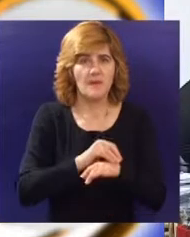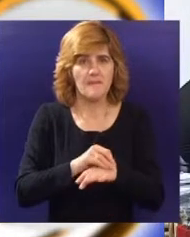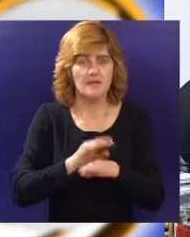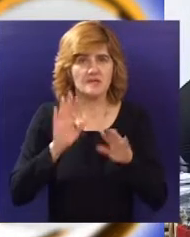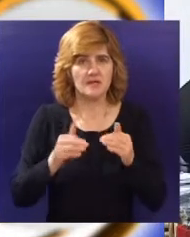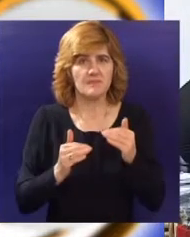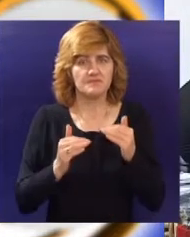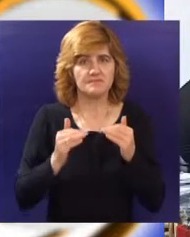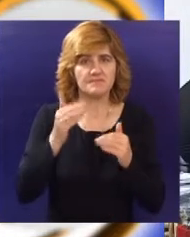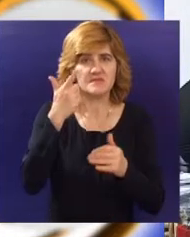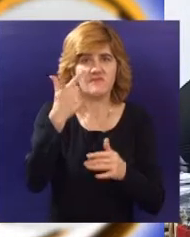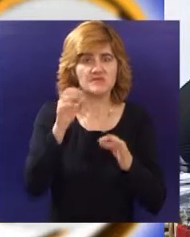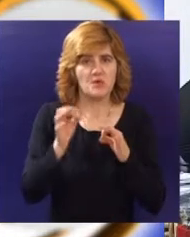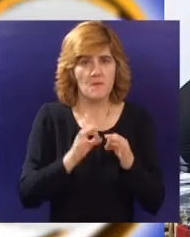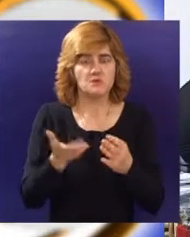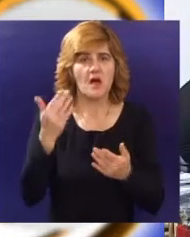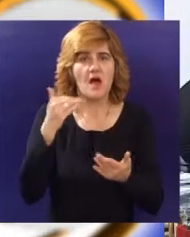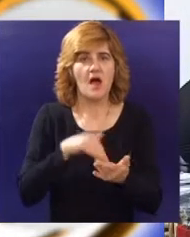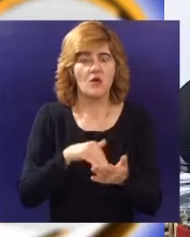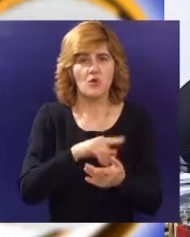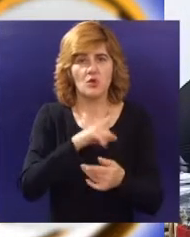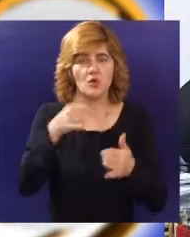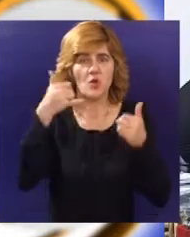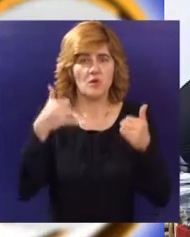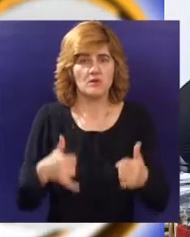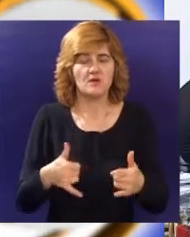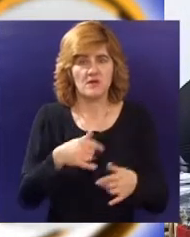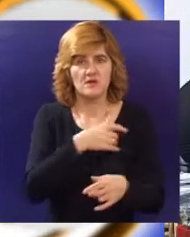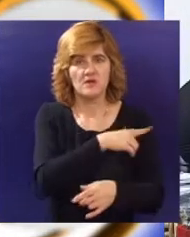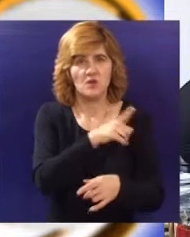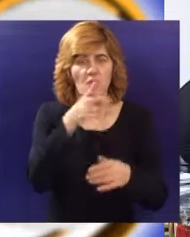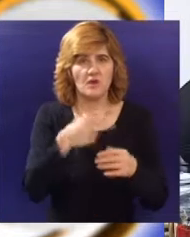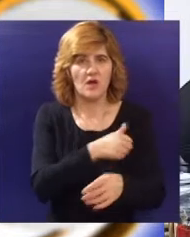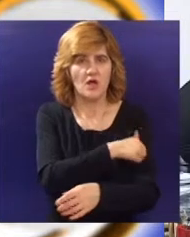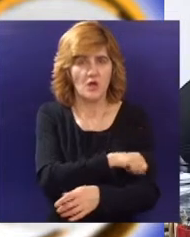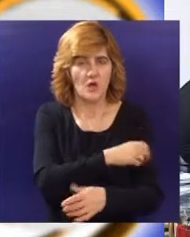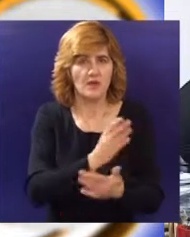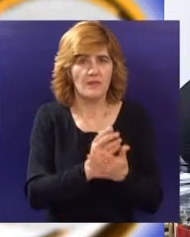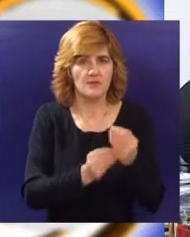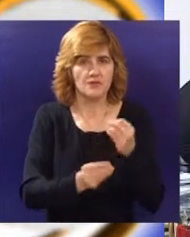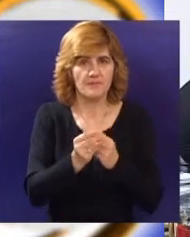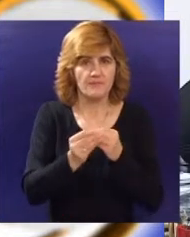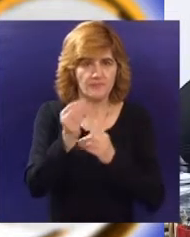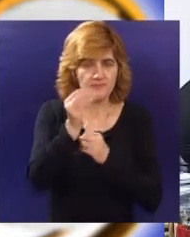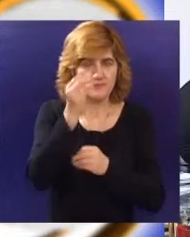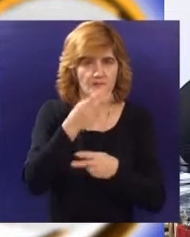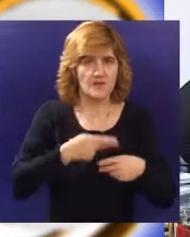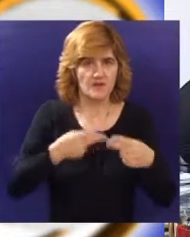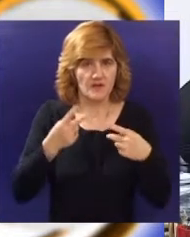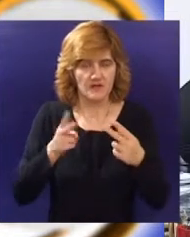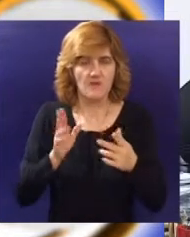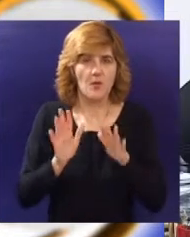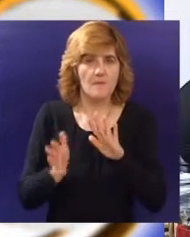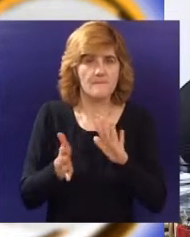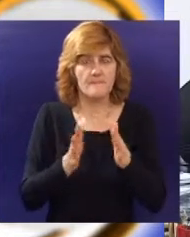20%. Ako bi se do kraja godine nastavilo taj trend mesečnog povećanja možda bi mogli eliminisati